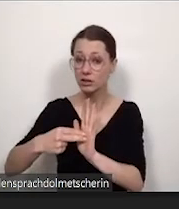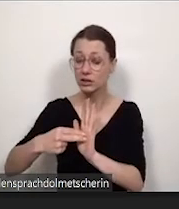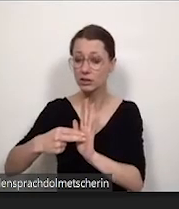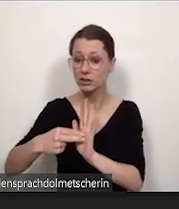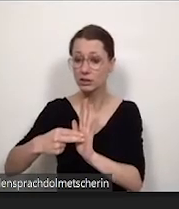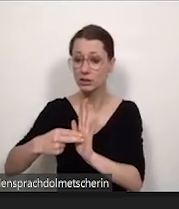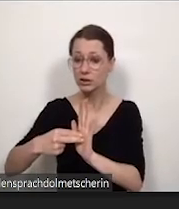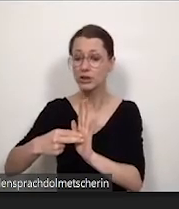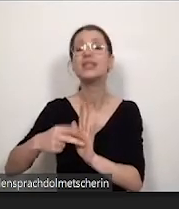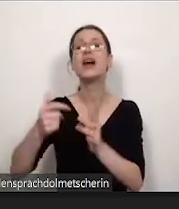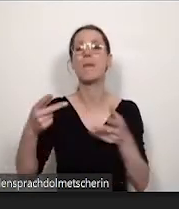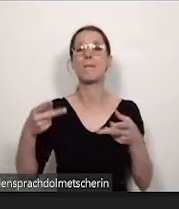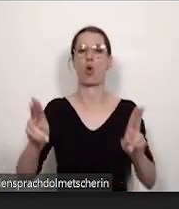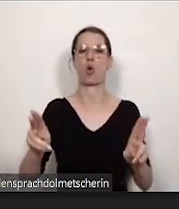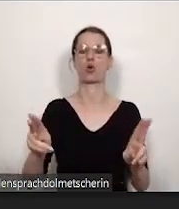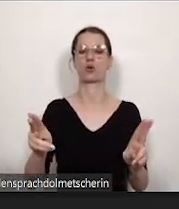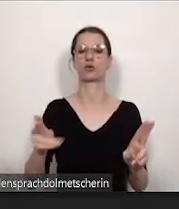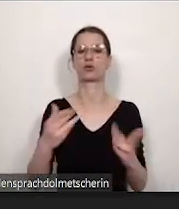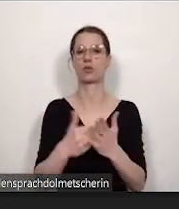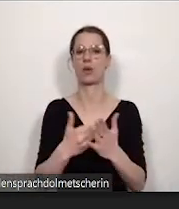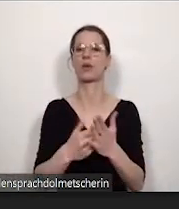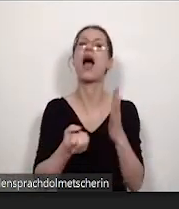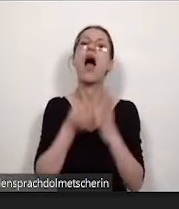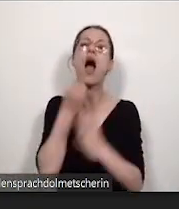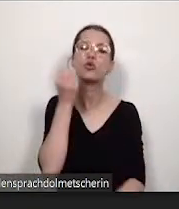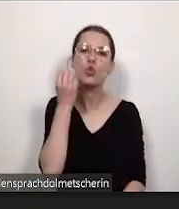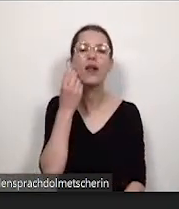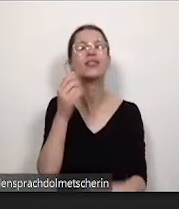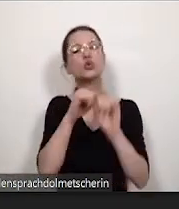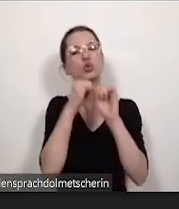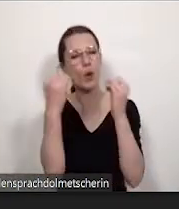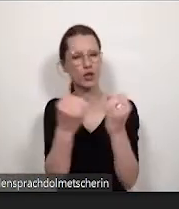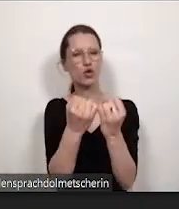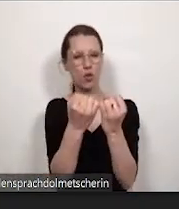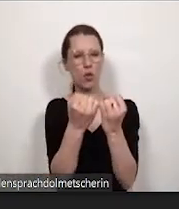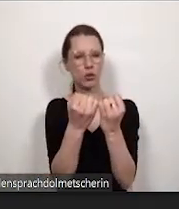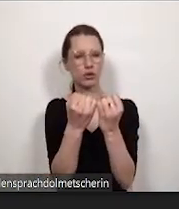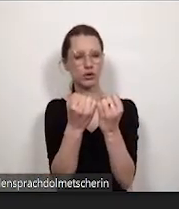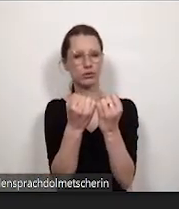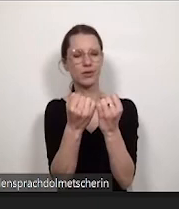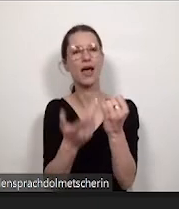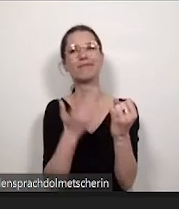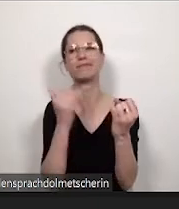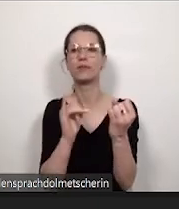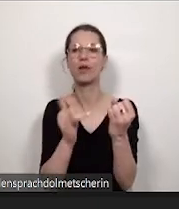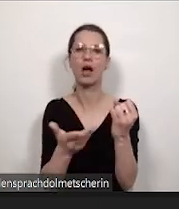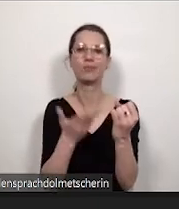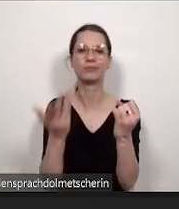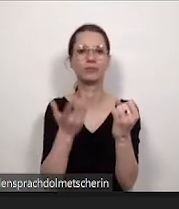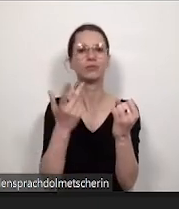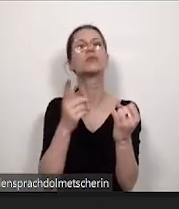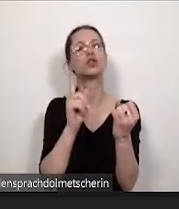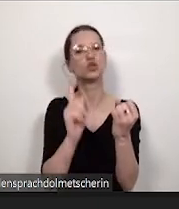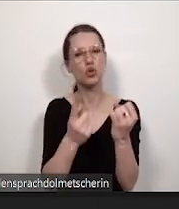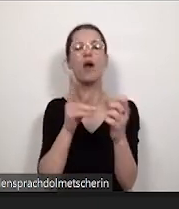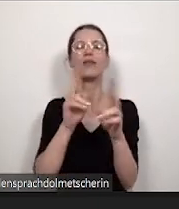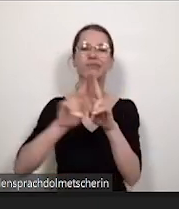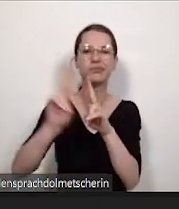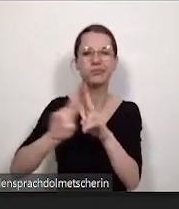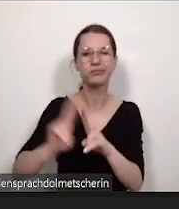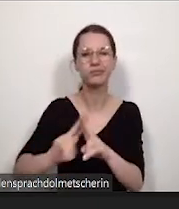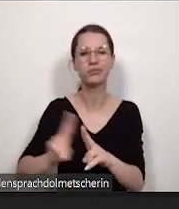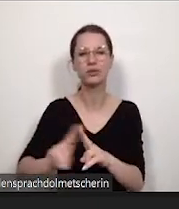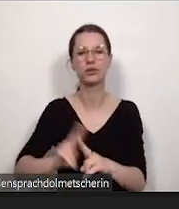in einem Blog da auch auf dem aktuellen Stand gebracht werden soll. Der ist